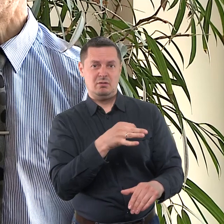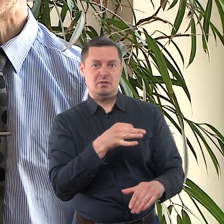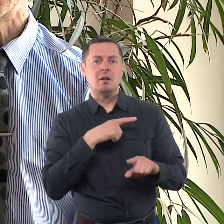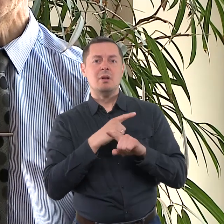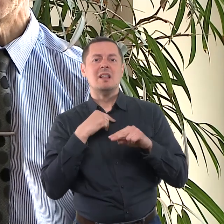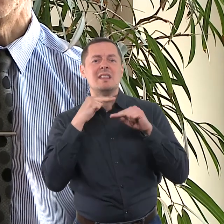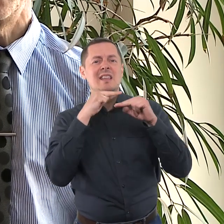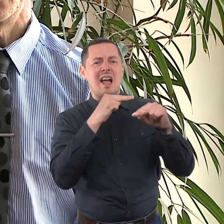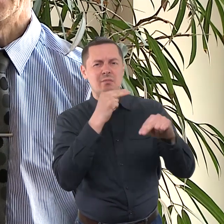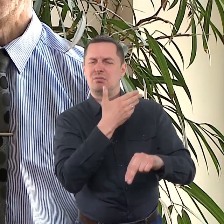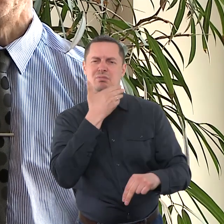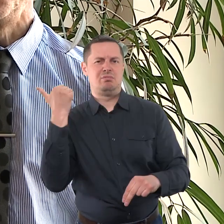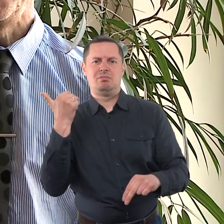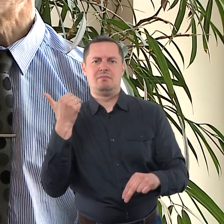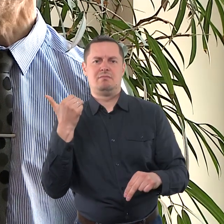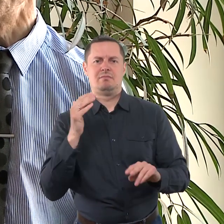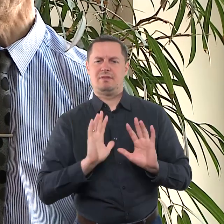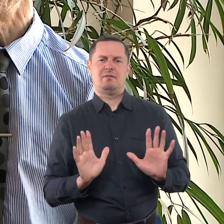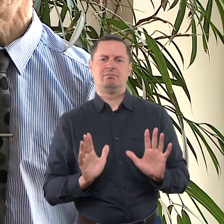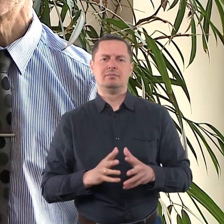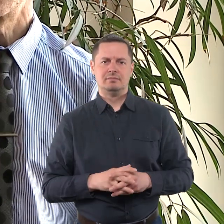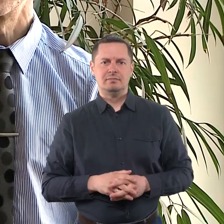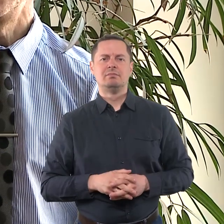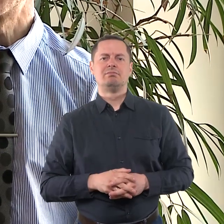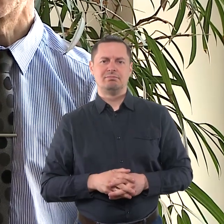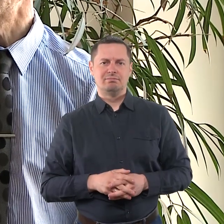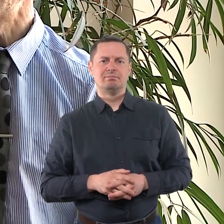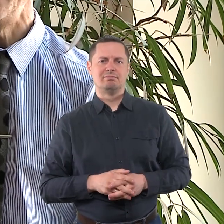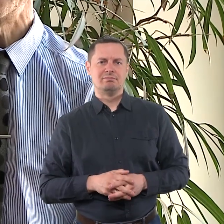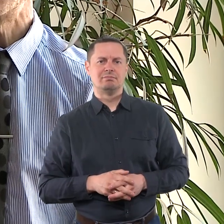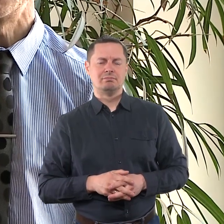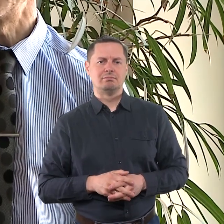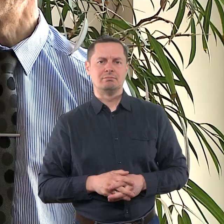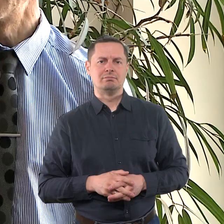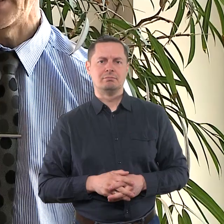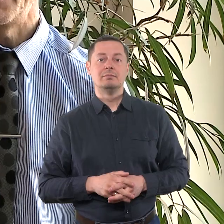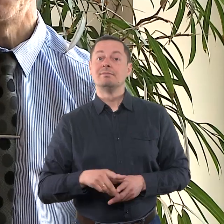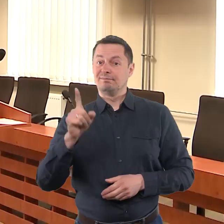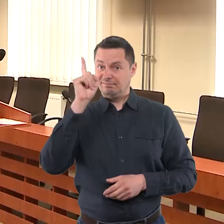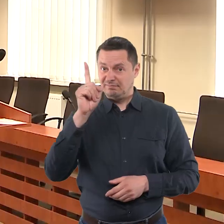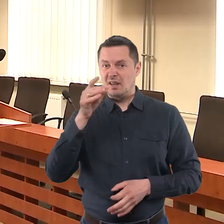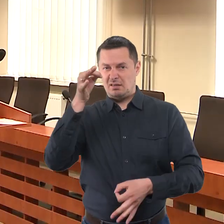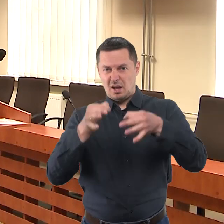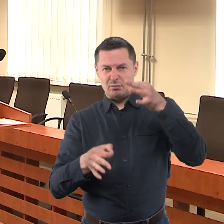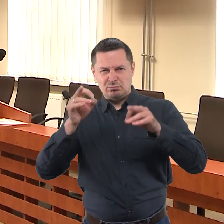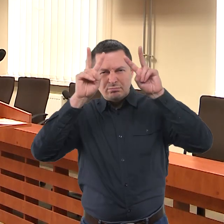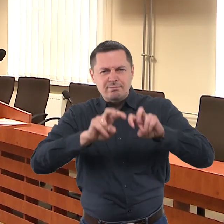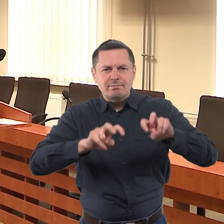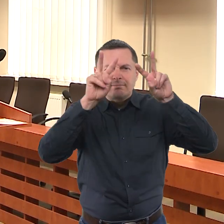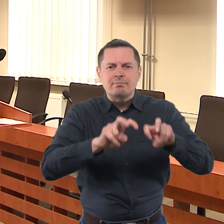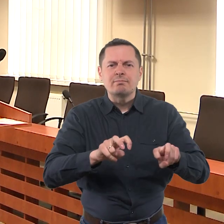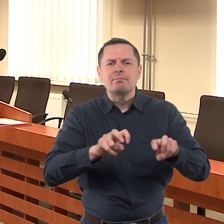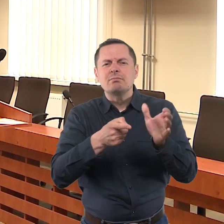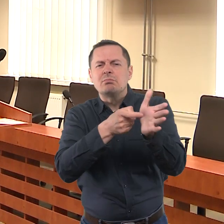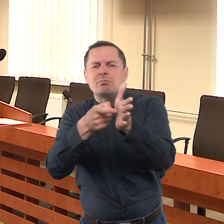kaltinamai versija, kad tai buvo neatsargus įvykis, neatsarginė laimė. Visgi teismas ištyrės